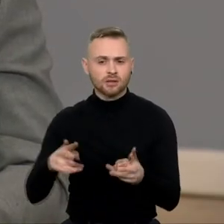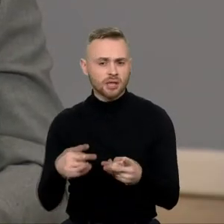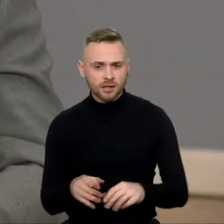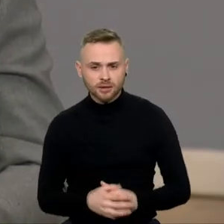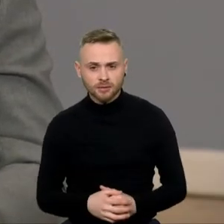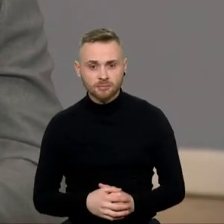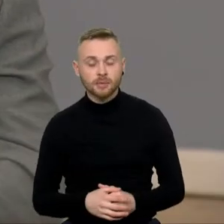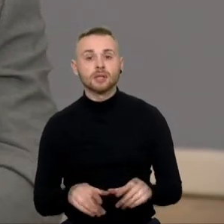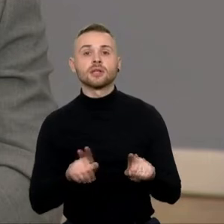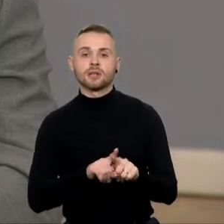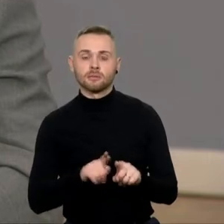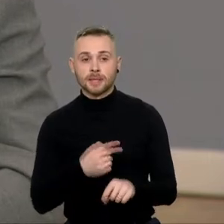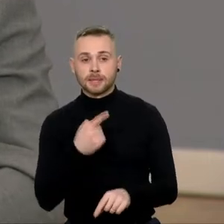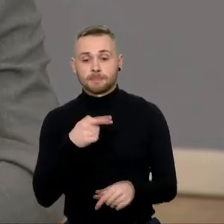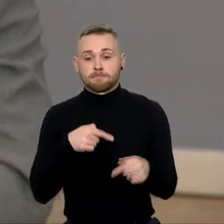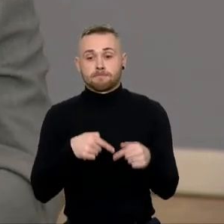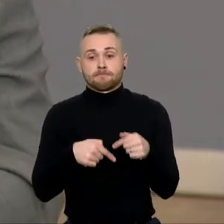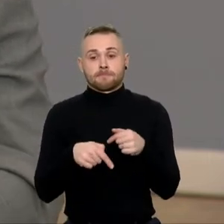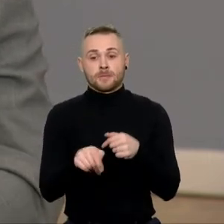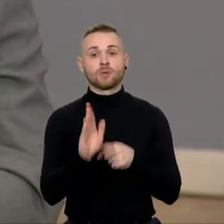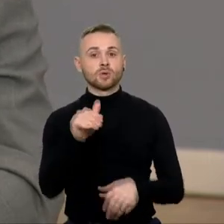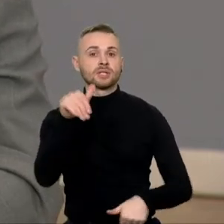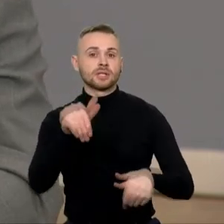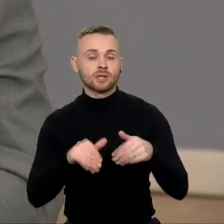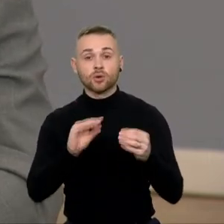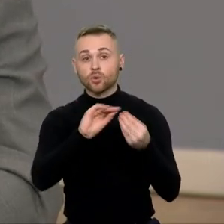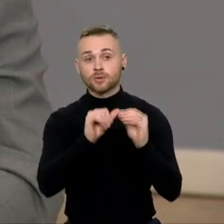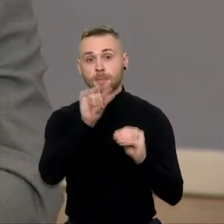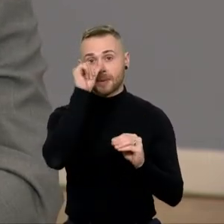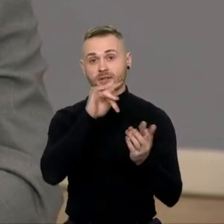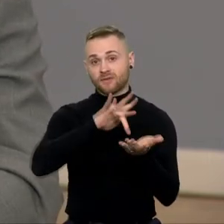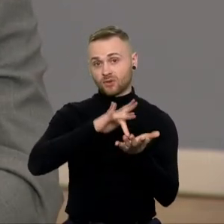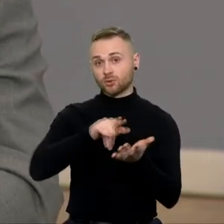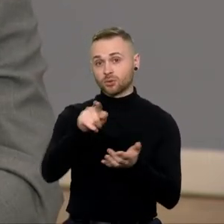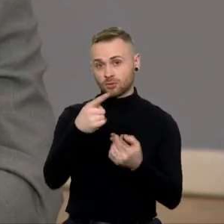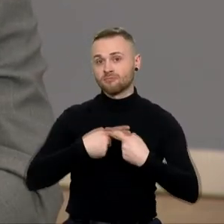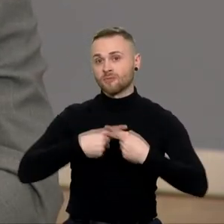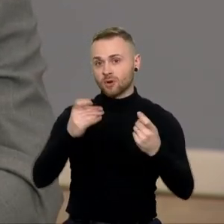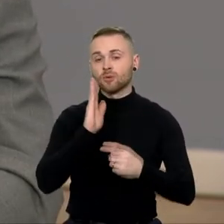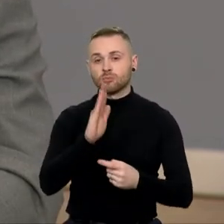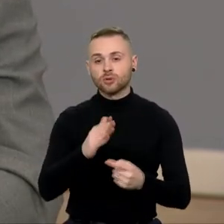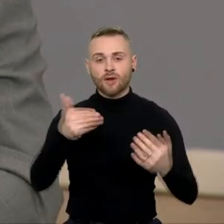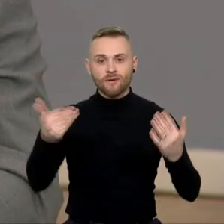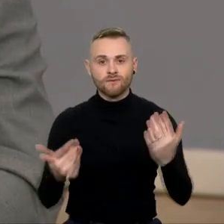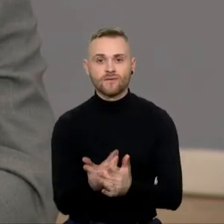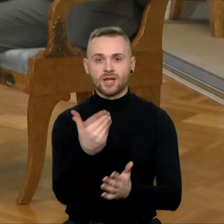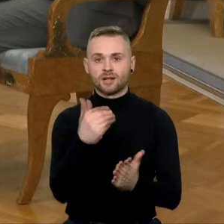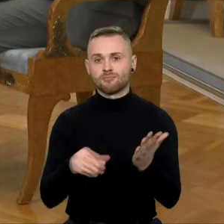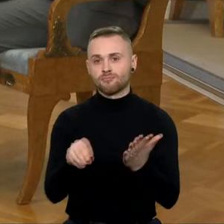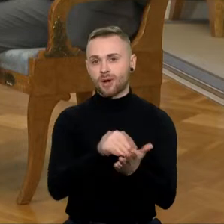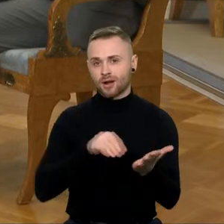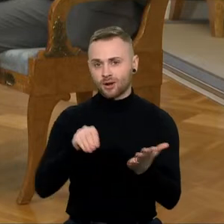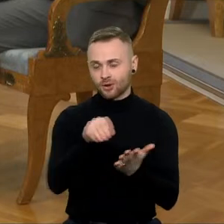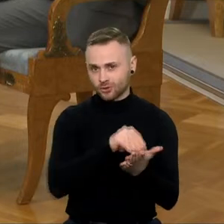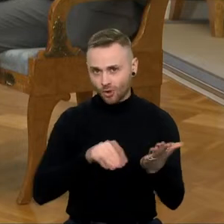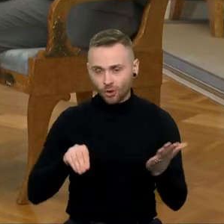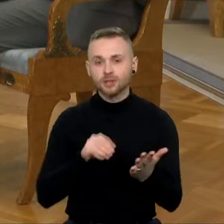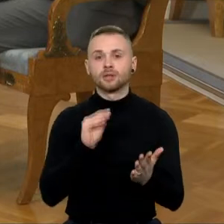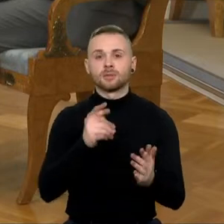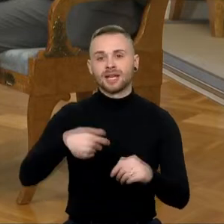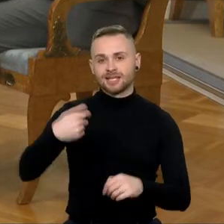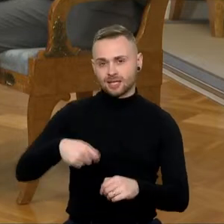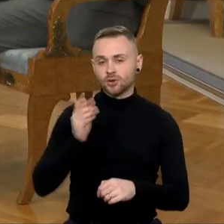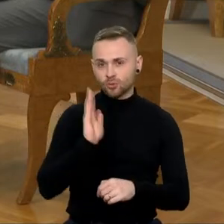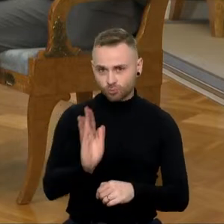rinkimai ant nosės ir kai nuo gruodžio vidurio jūs paskelbėte, kad sieksite per rinkimą. Iškart padažinėjus su vizitai miestus ir miestelius.